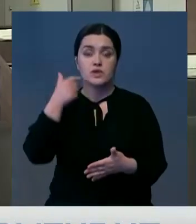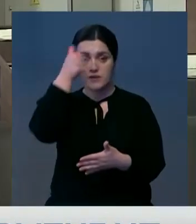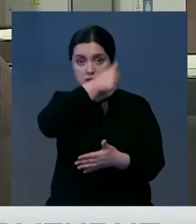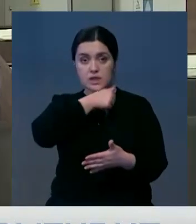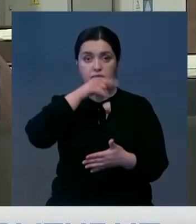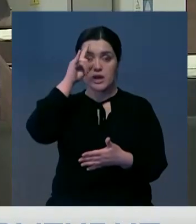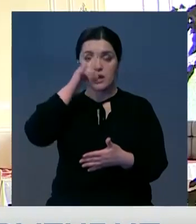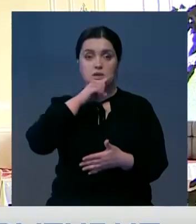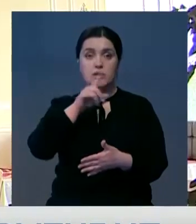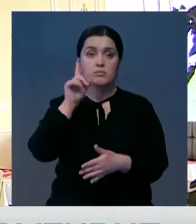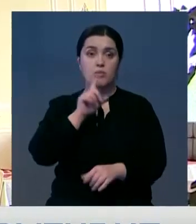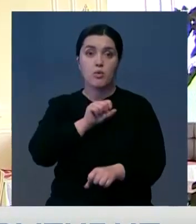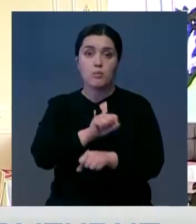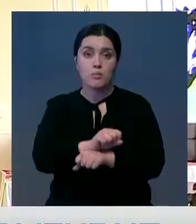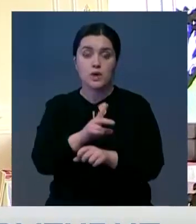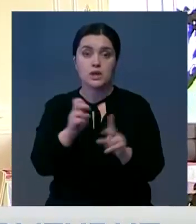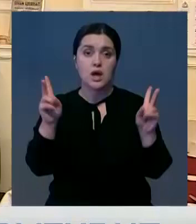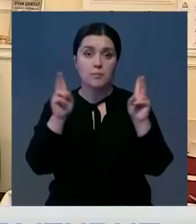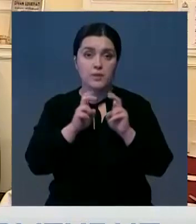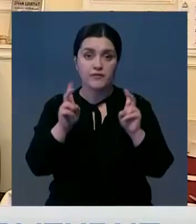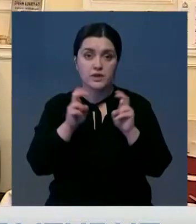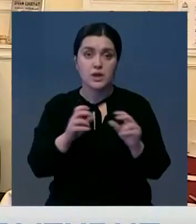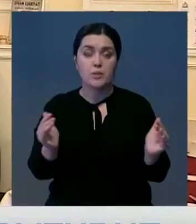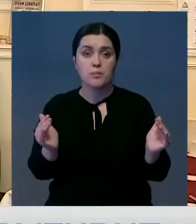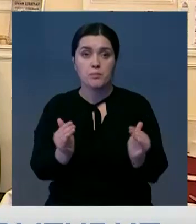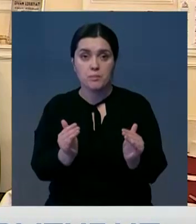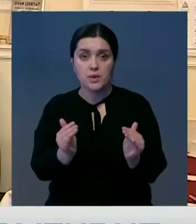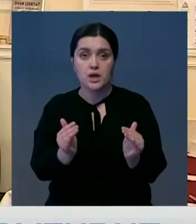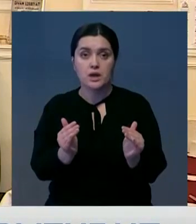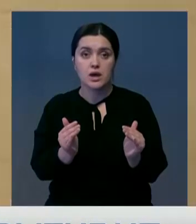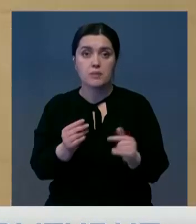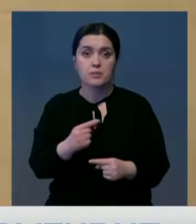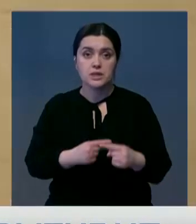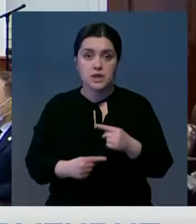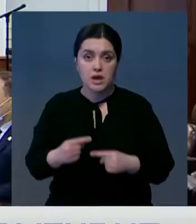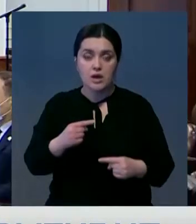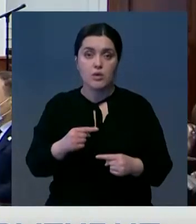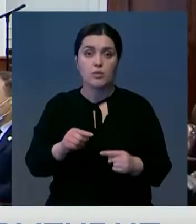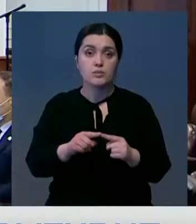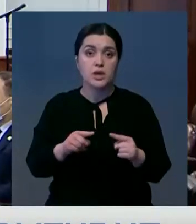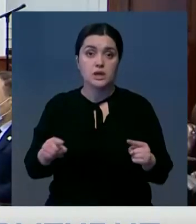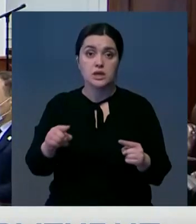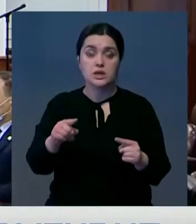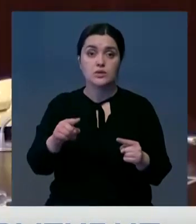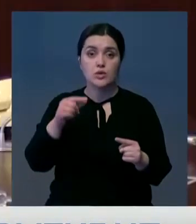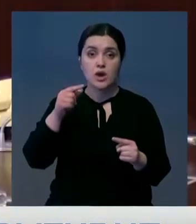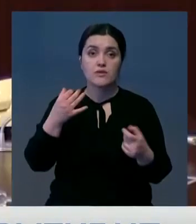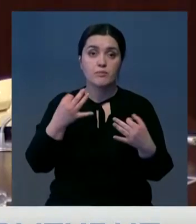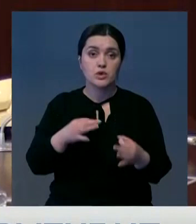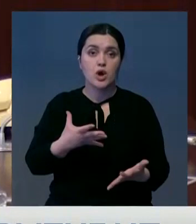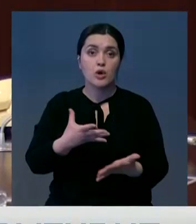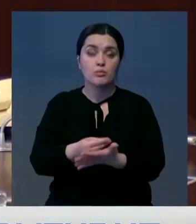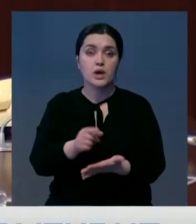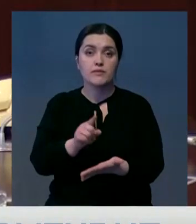2023 года в Казахстане действуют моратории на проверки субъектов микро- и малого бизнеса. Кроме того, на этот же срок они